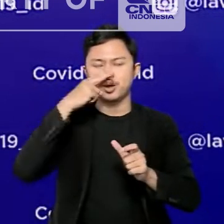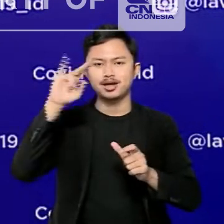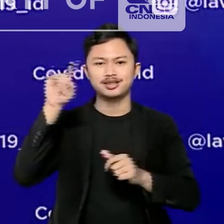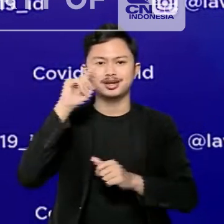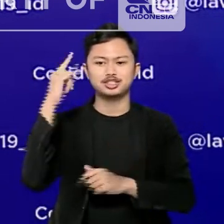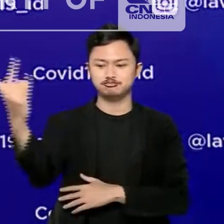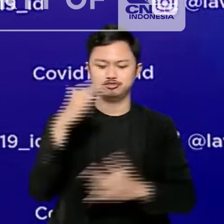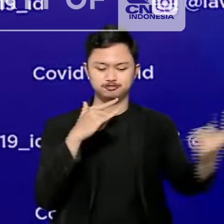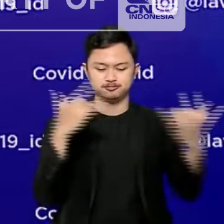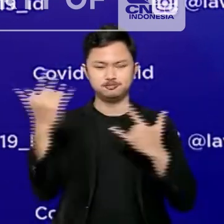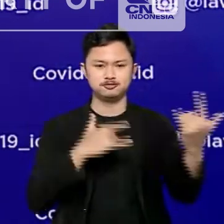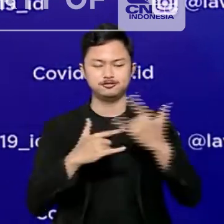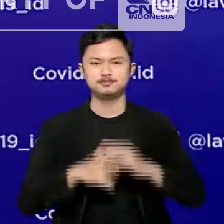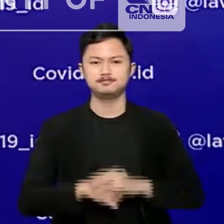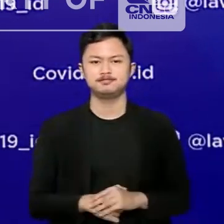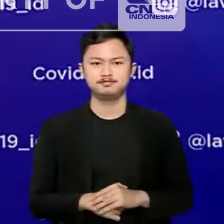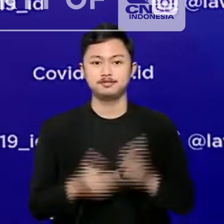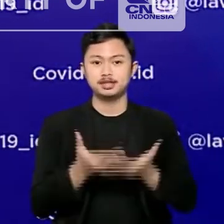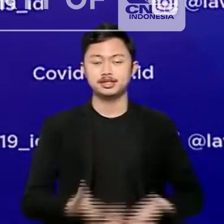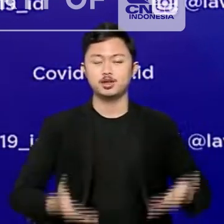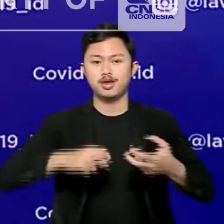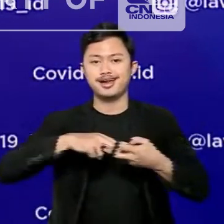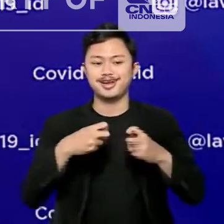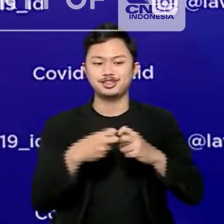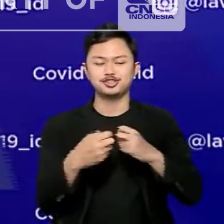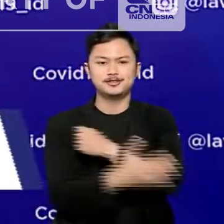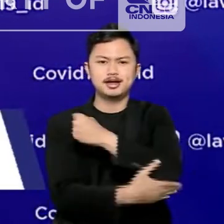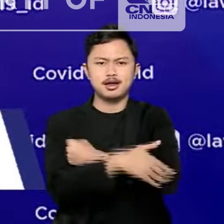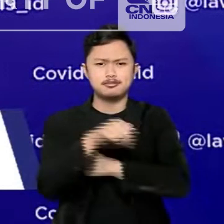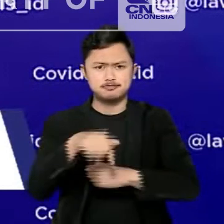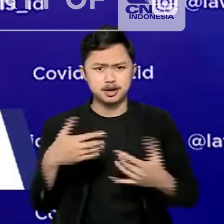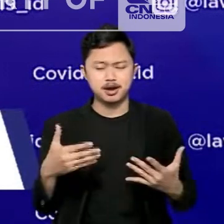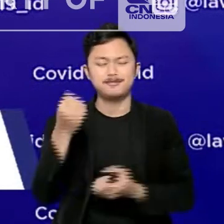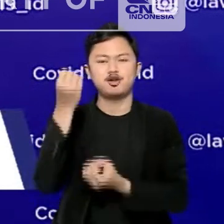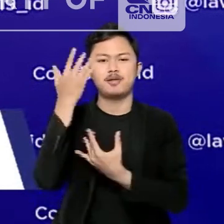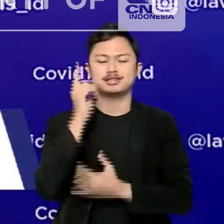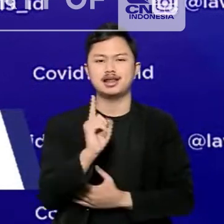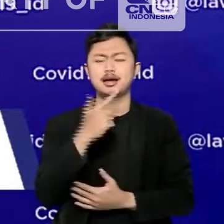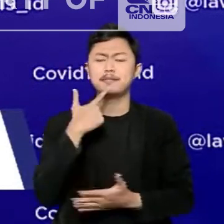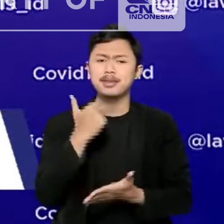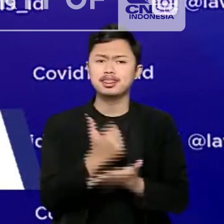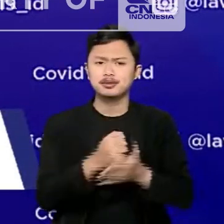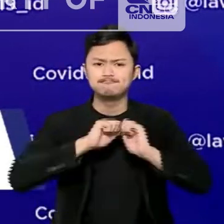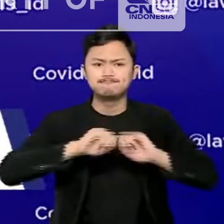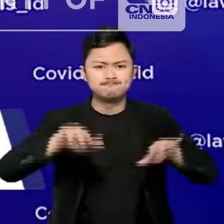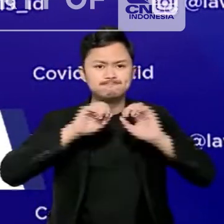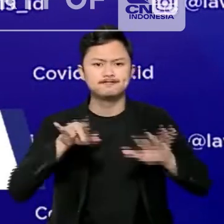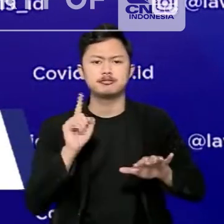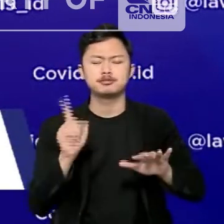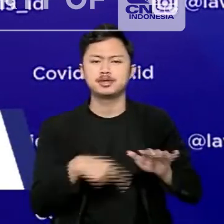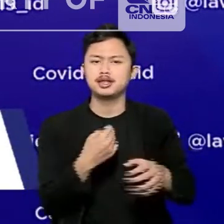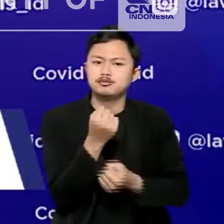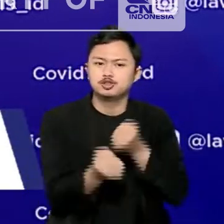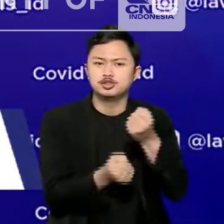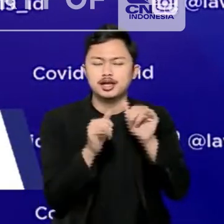internasional di Indonesia dan kondisi kasus di dalam negeri. Hal ini penting agar kita bisa